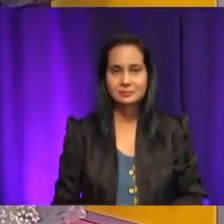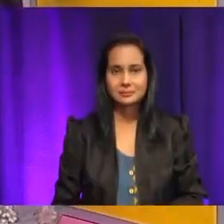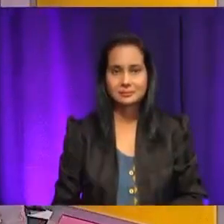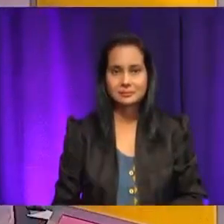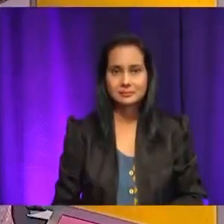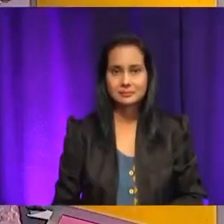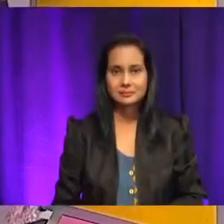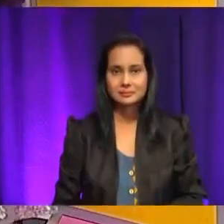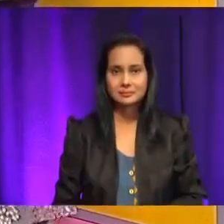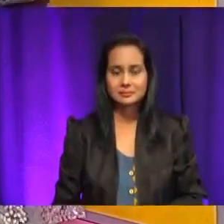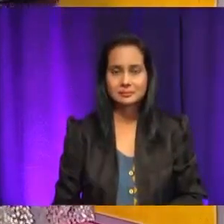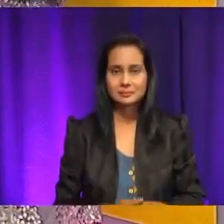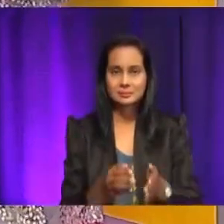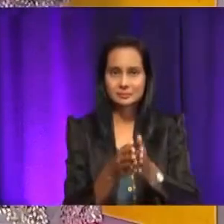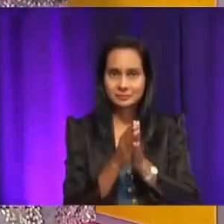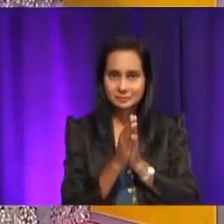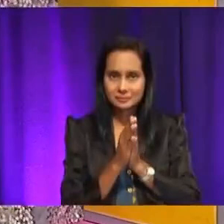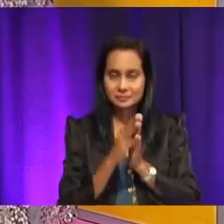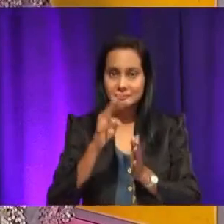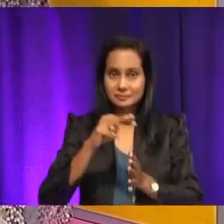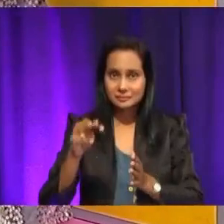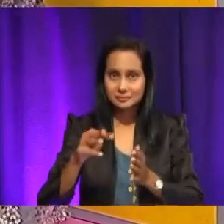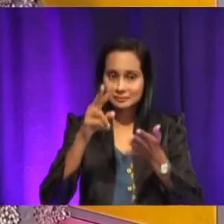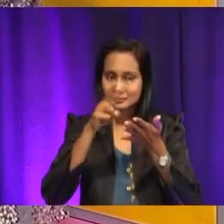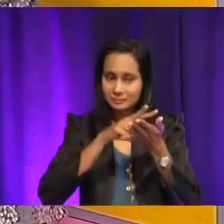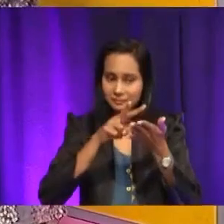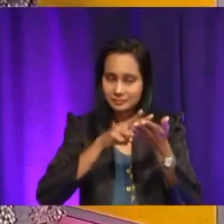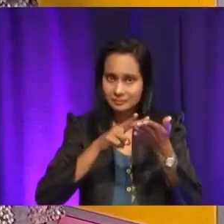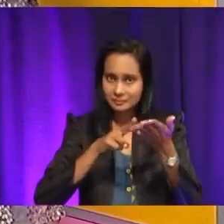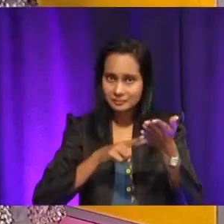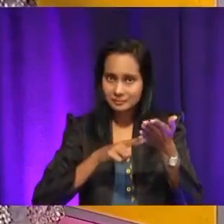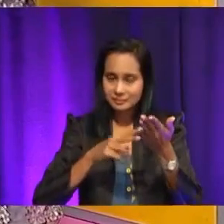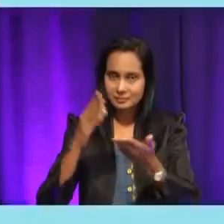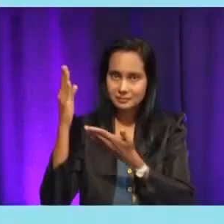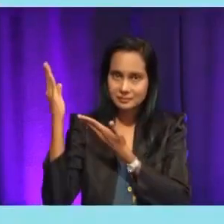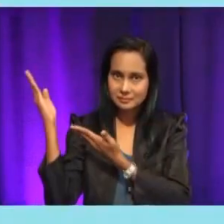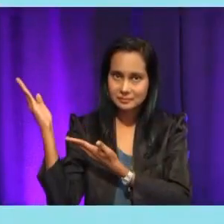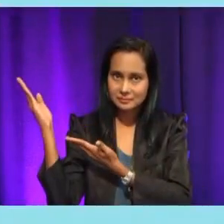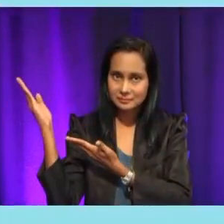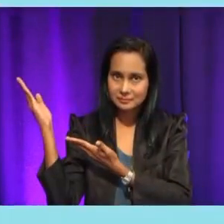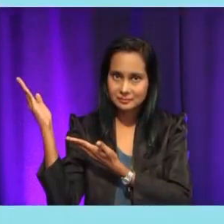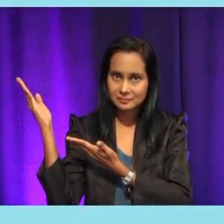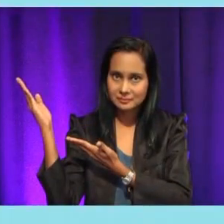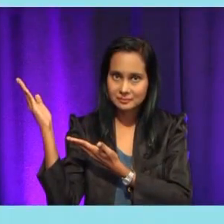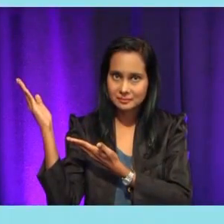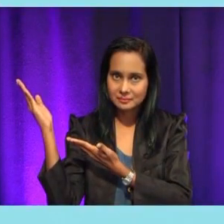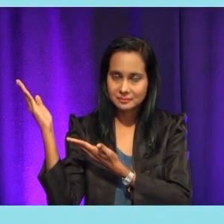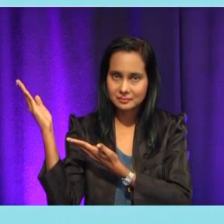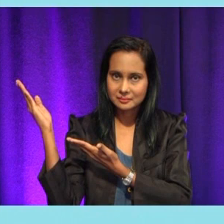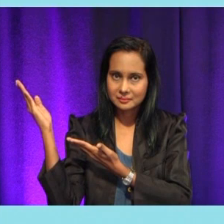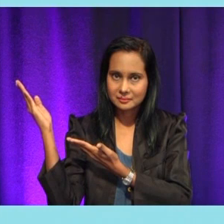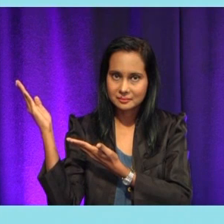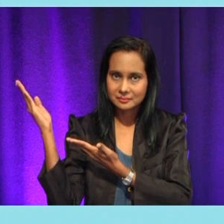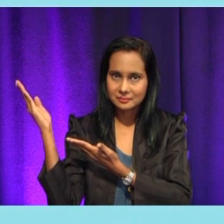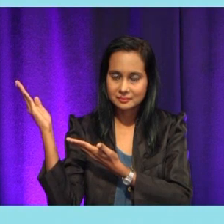Okey, jadi Cikgu nak minta murid-murid membaca perenggan yang Cikgu paparkan ini. Okey, siapa yang nak baca perenggan pertama? Okey,